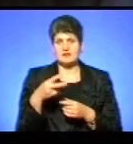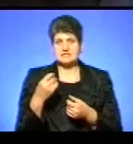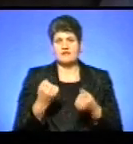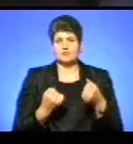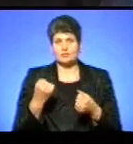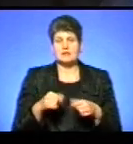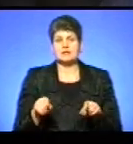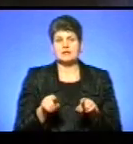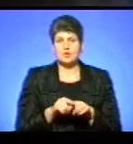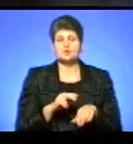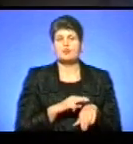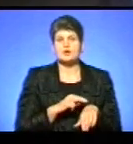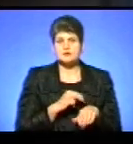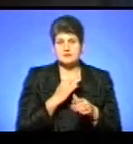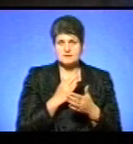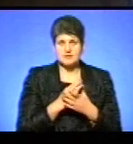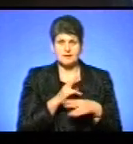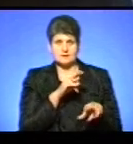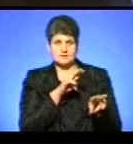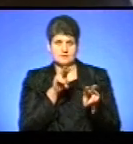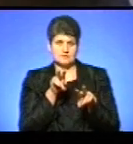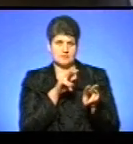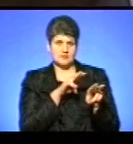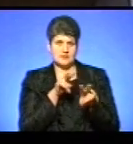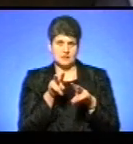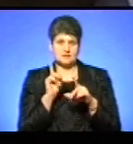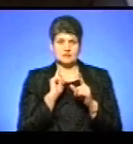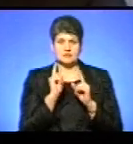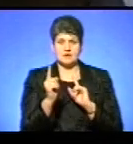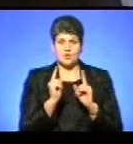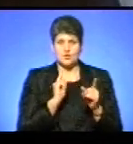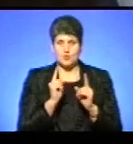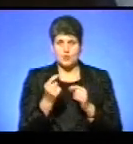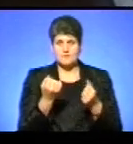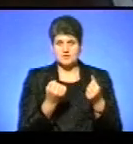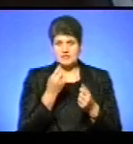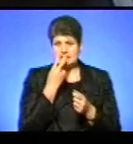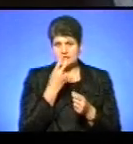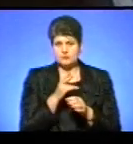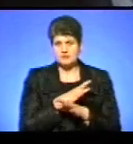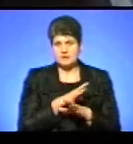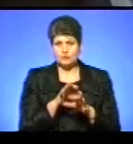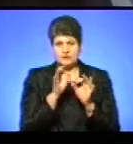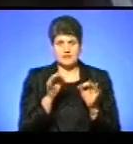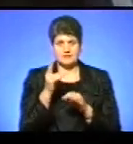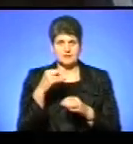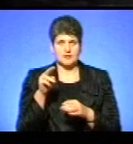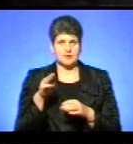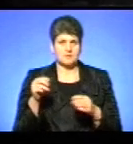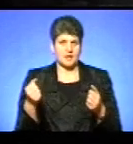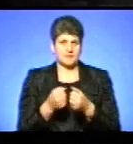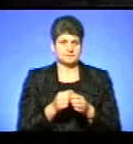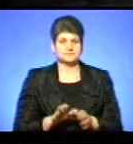також. Поліцейські стежать за рухом машин і дивляться, щоб не було ніяких дорожньо-транспортних пригод.